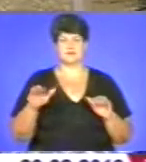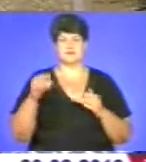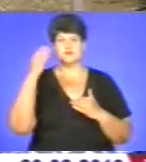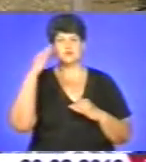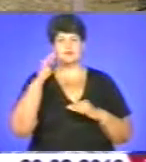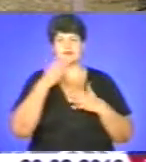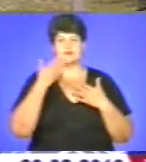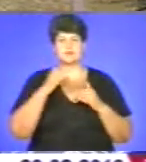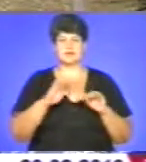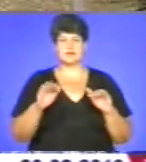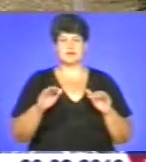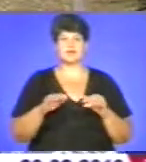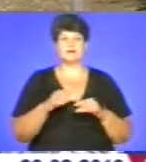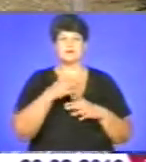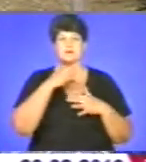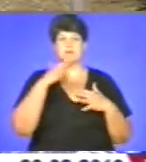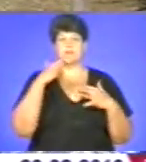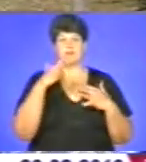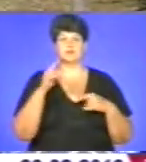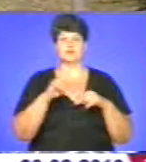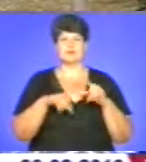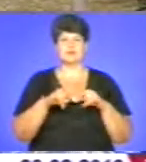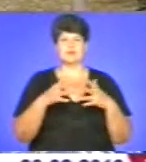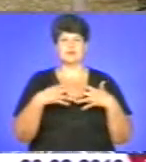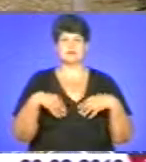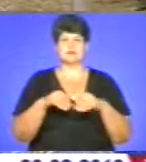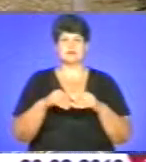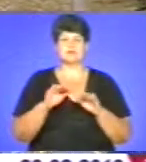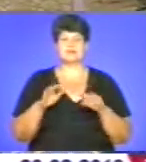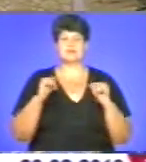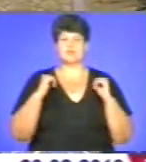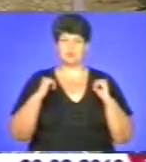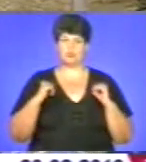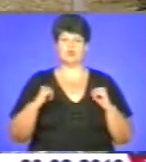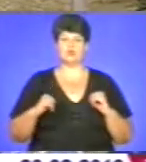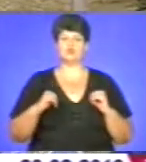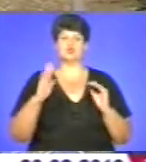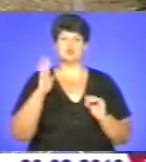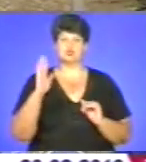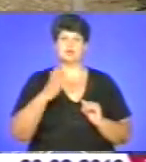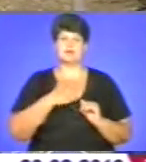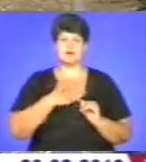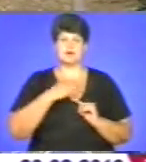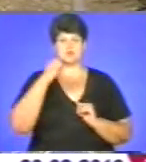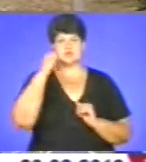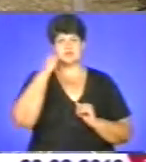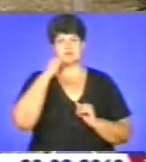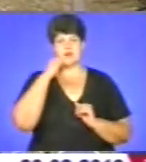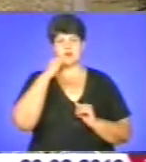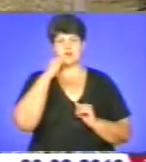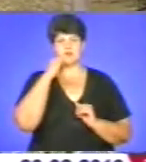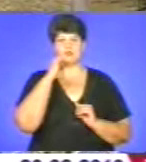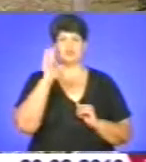буває. Чим більше дітей буде в родинних формах виховання, тим спокійнішою буде наша старість, тим